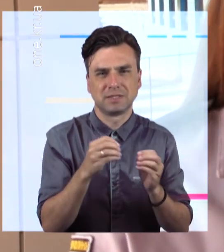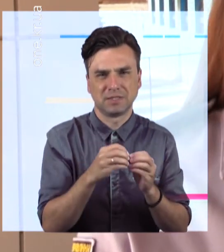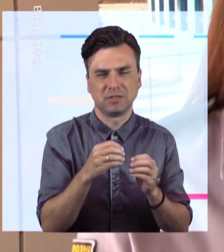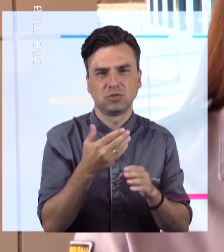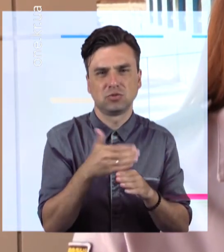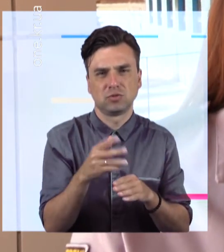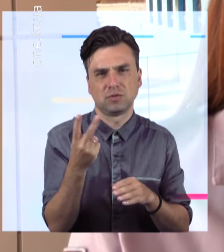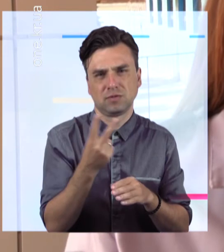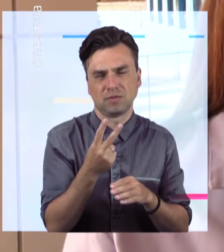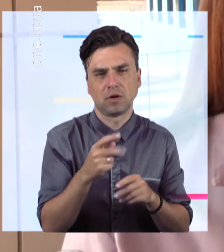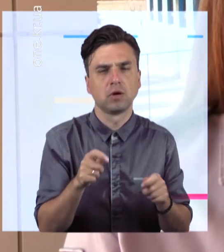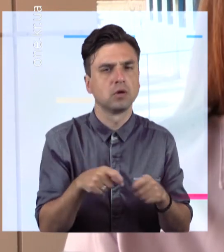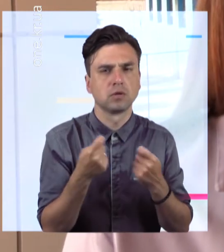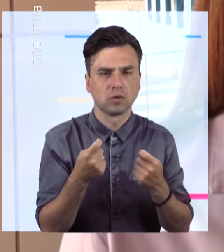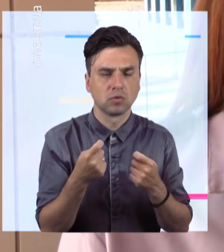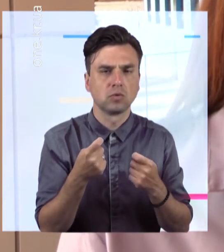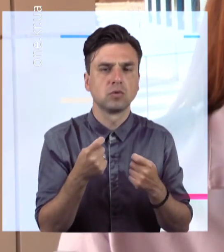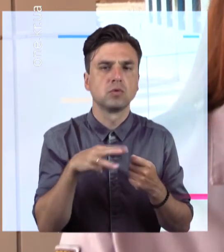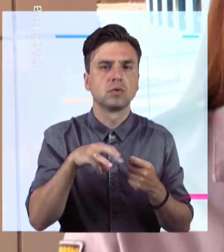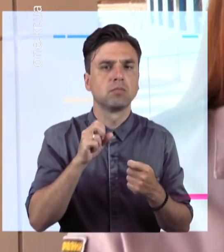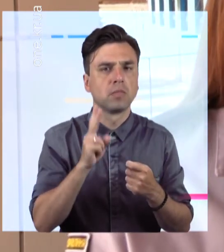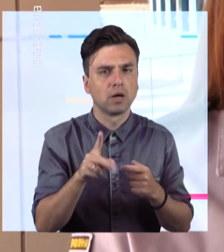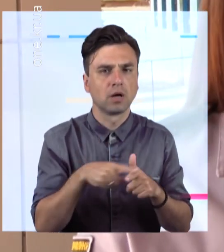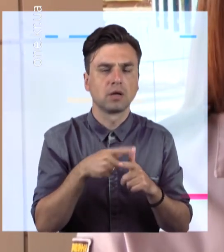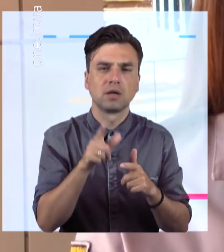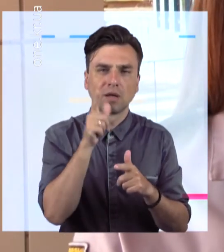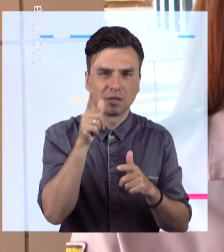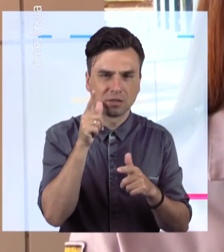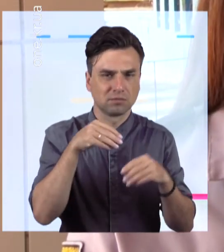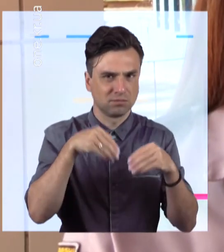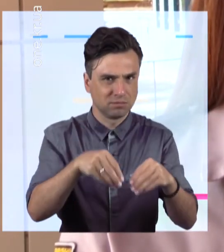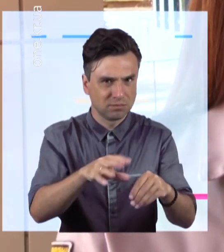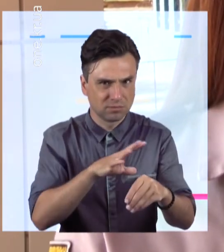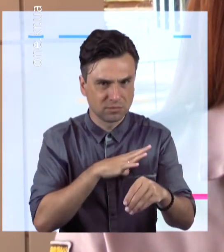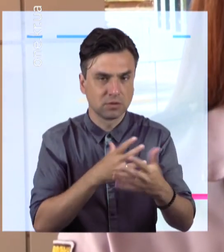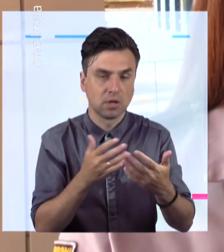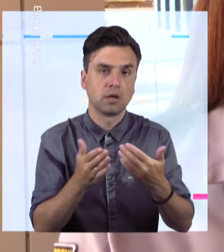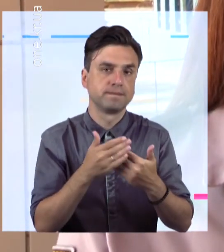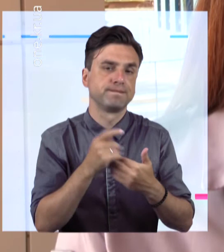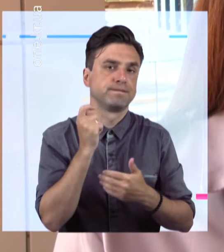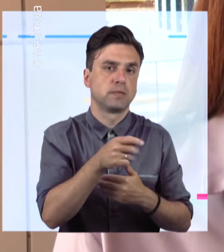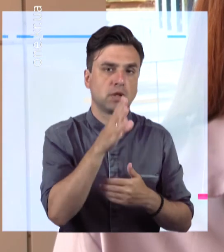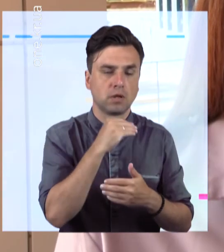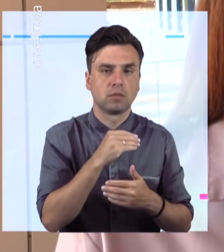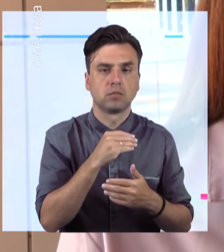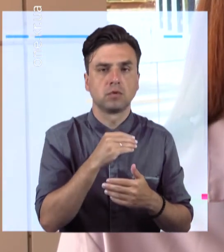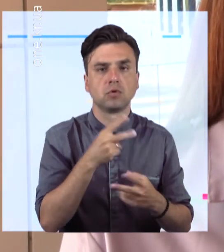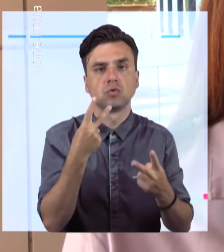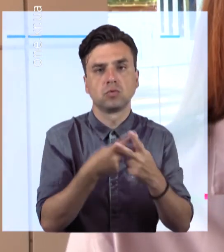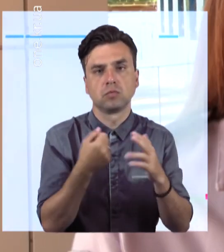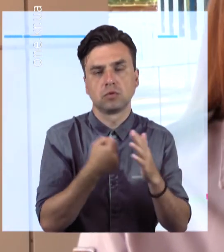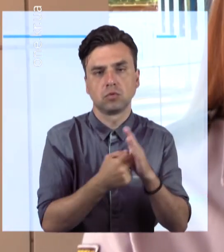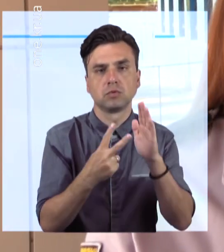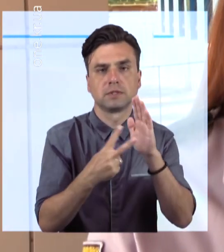України. А саме це незаконне вирощування снотворного маку або рослин конопель. Санкція вказаної статті передбачає покарання в вигляді позбавлення волі